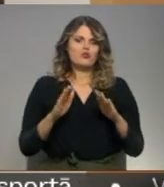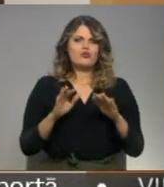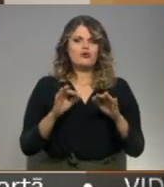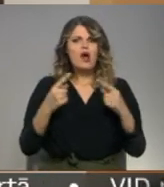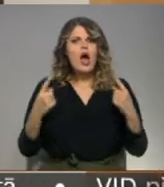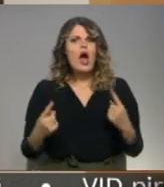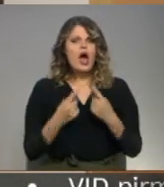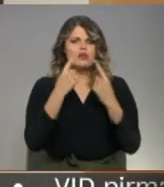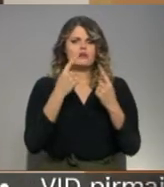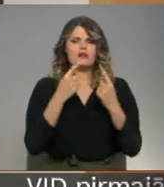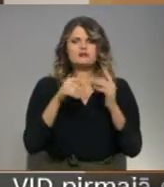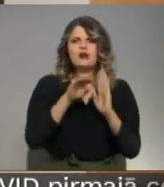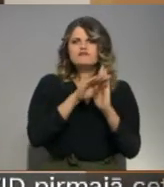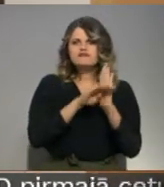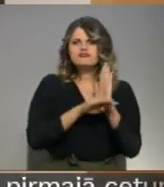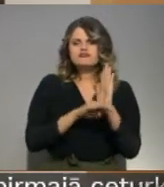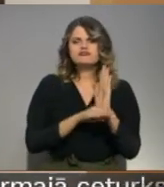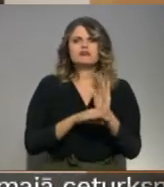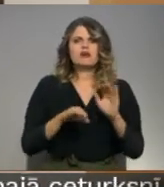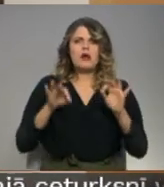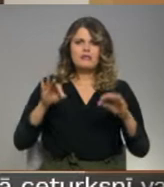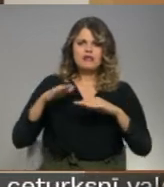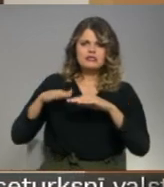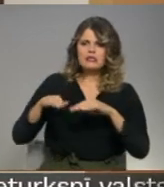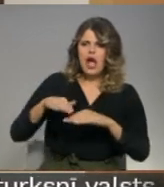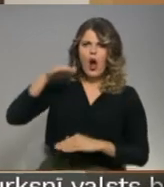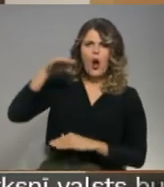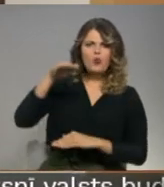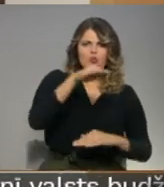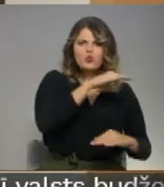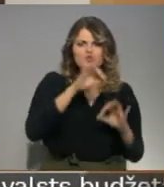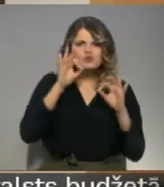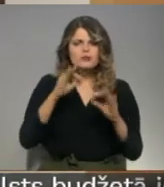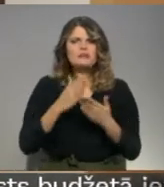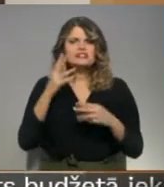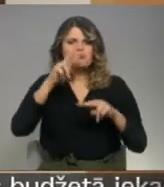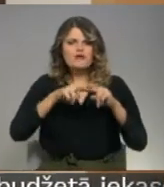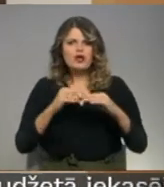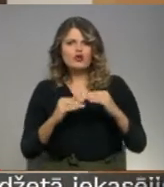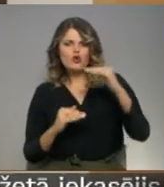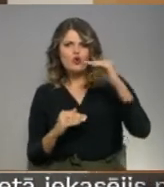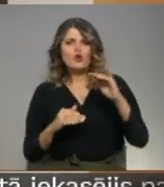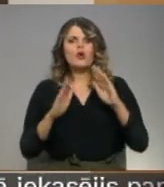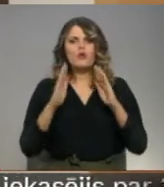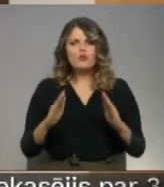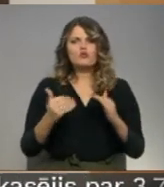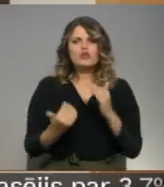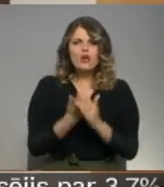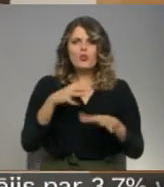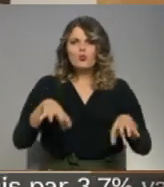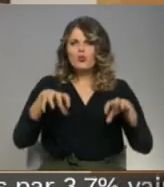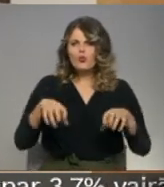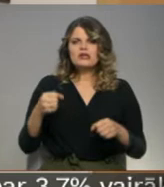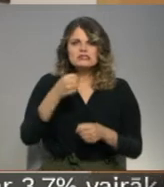kas atbilst vienādām statnēm, atrodas vienādā augstumā pasargātas bīstamākajās vietās, ar atjaunotas sūkņu stāciju un